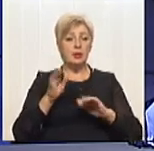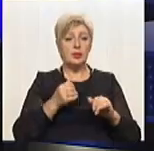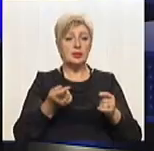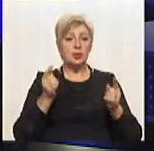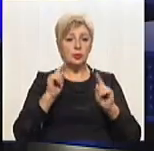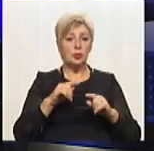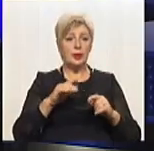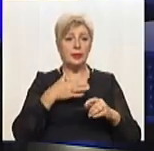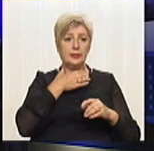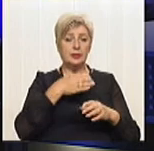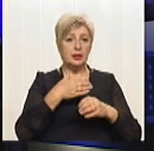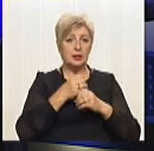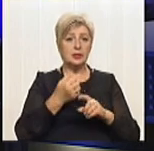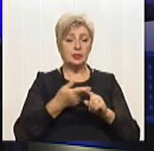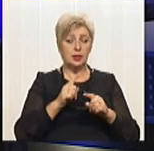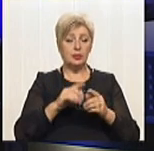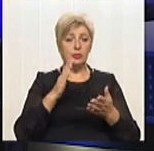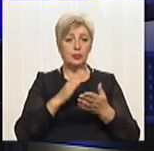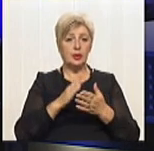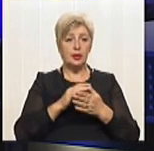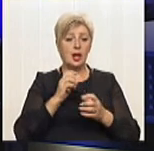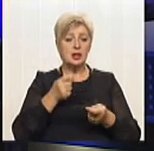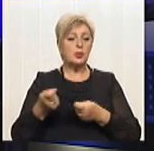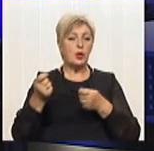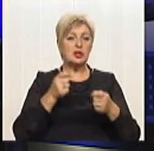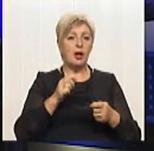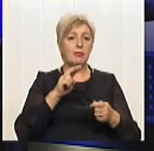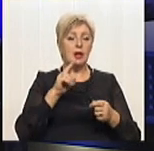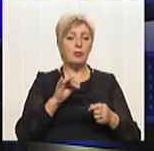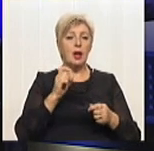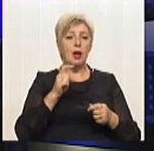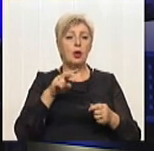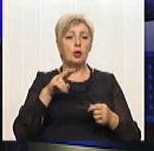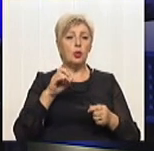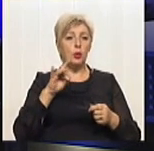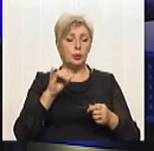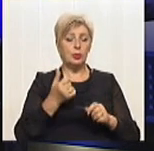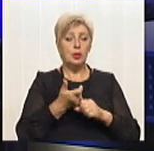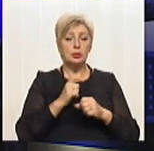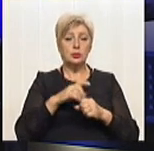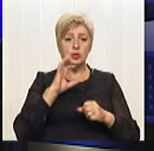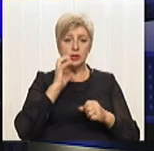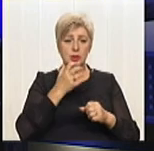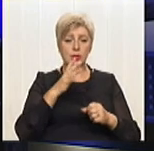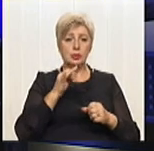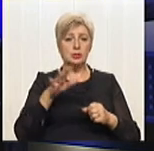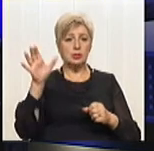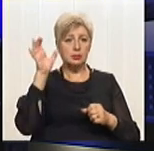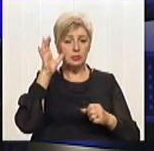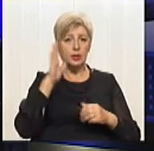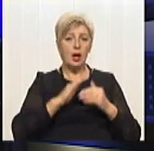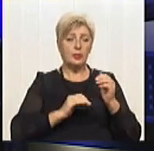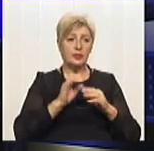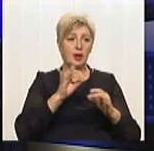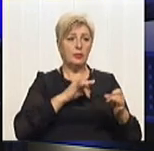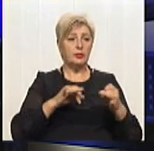ми мали влітку з поставками хлору, досить серйозно і науковцями, і професіоналами